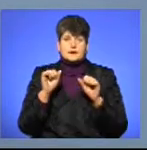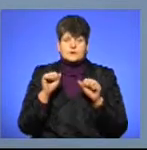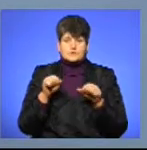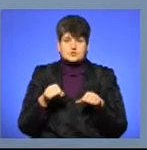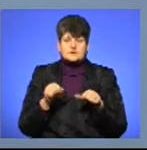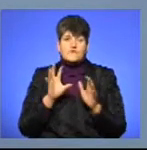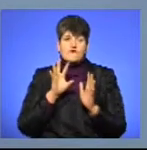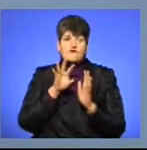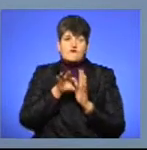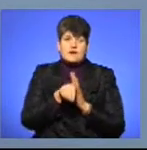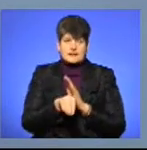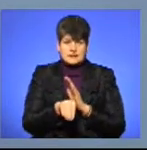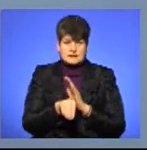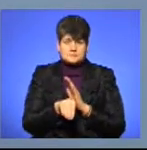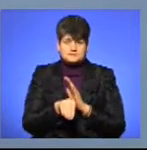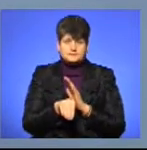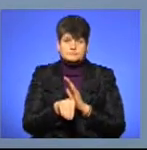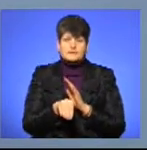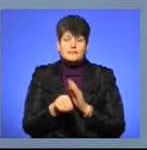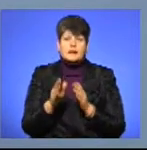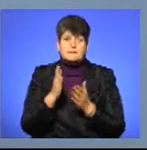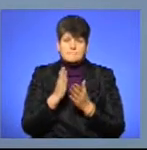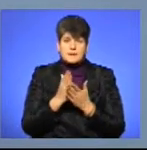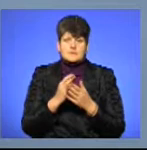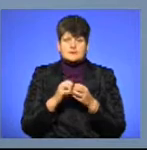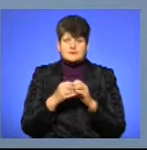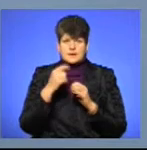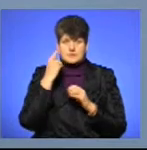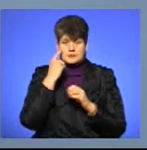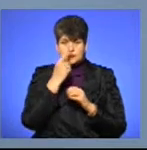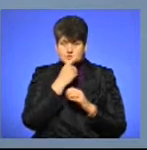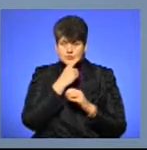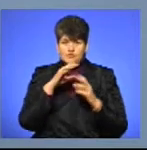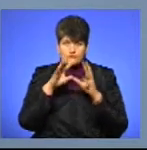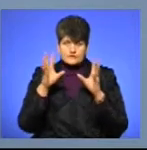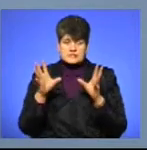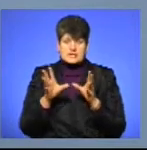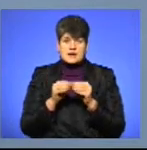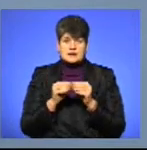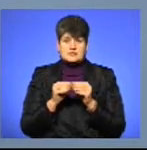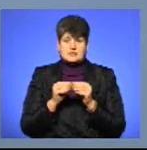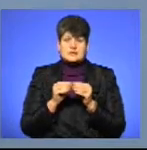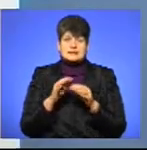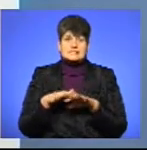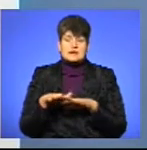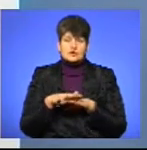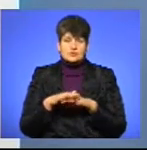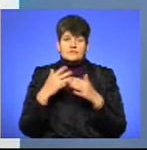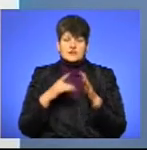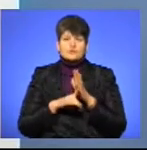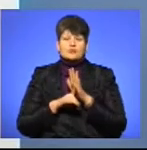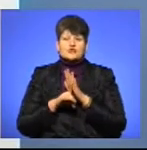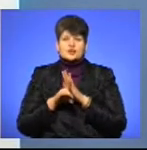введення в суспільство людини, яка має вади зором, взагалі в загальне середовище. І вже від самого